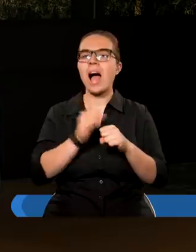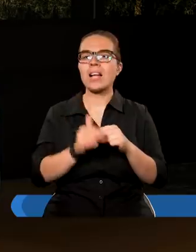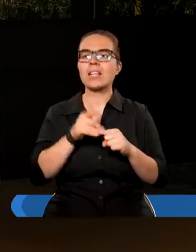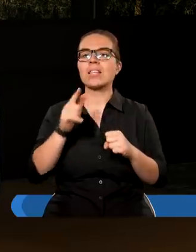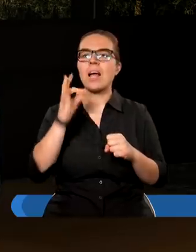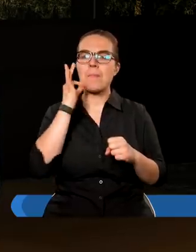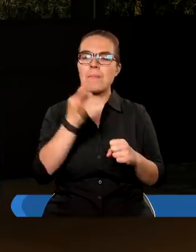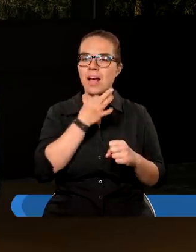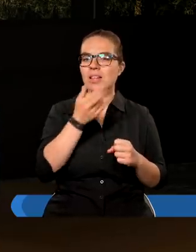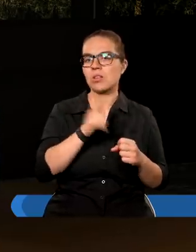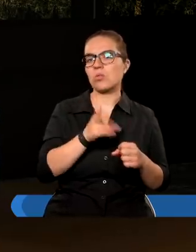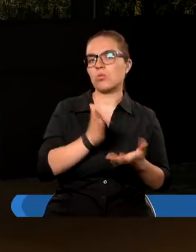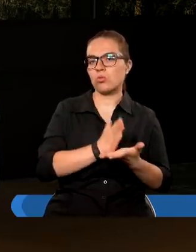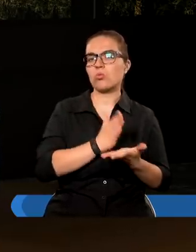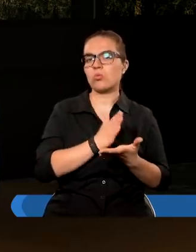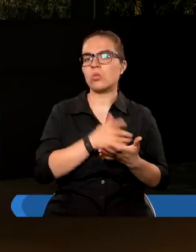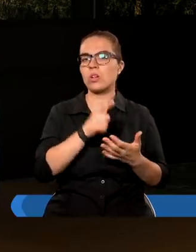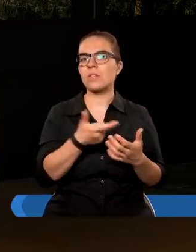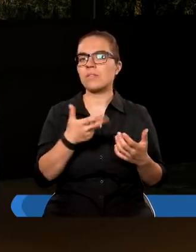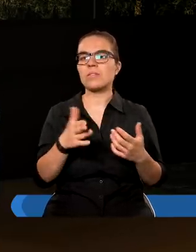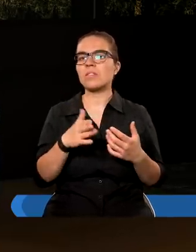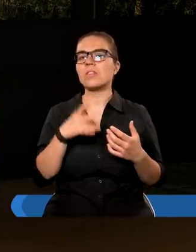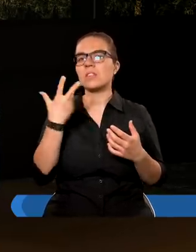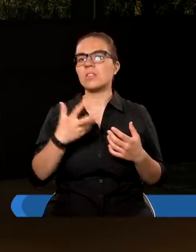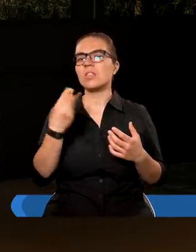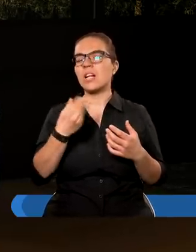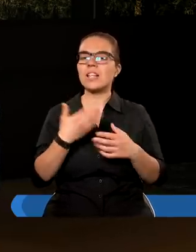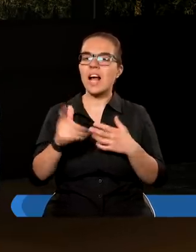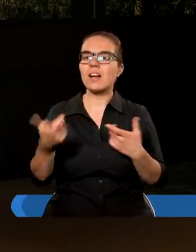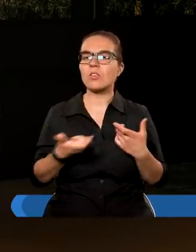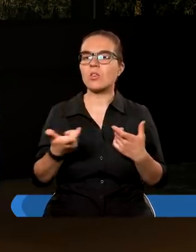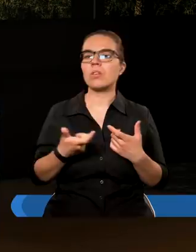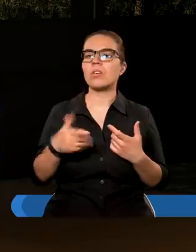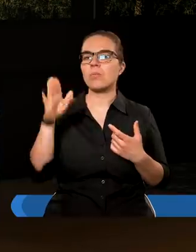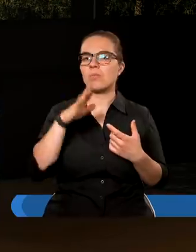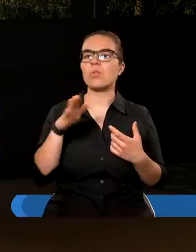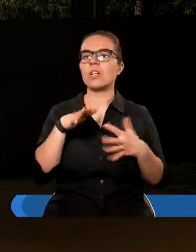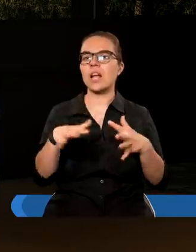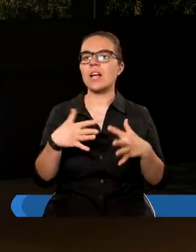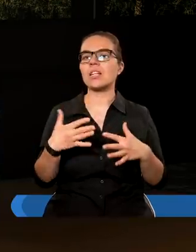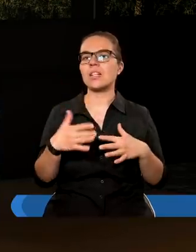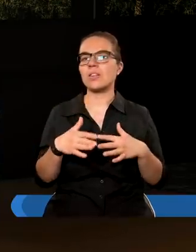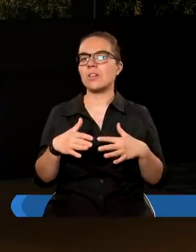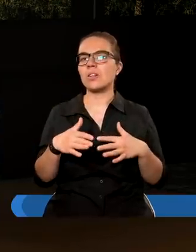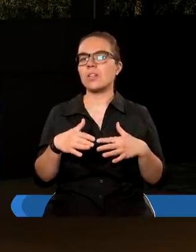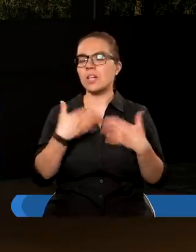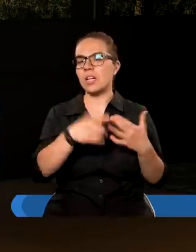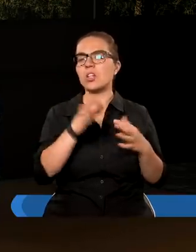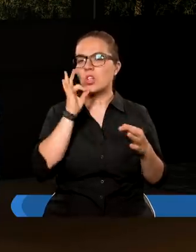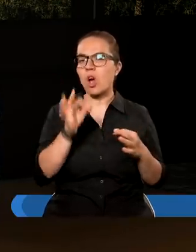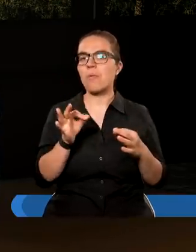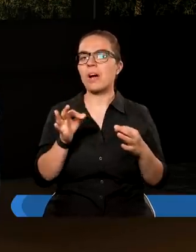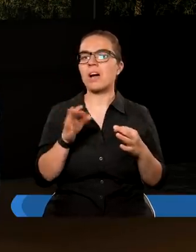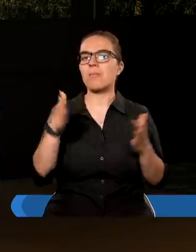że te panny, kiedy już powstał ten krzyk o północy, chciały dalej tego szukać i Bóg na pewno widział ich intencje, że te intencje były dobre, one